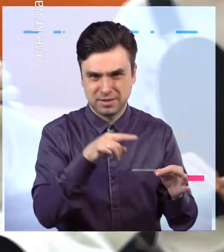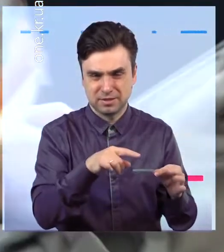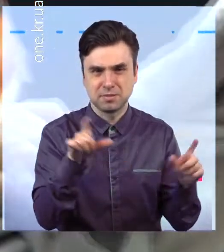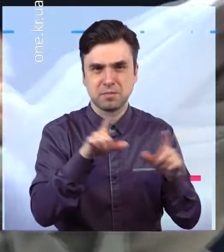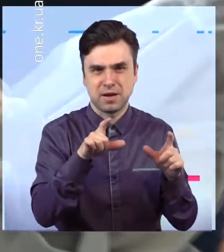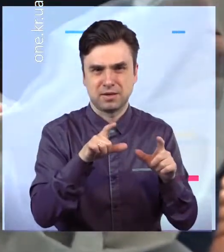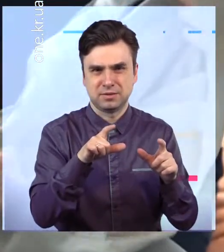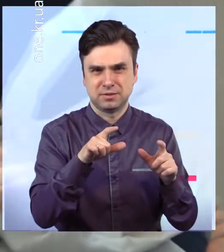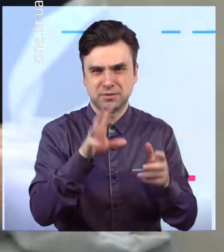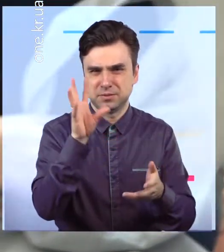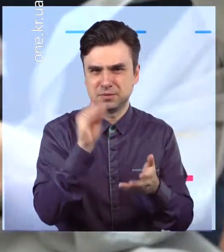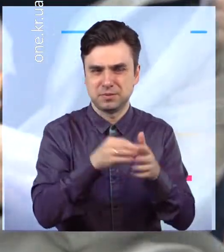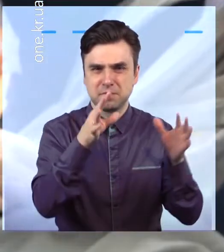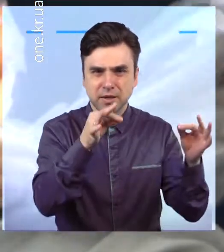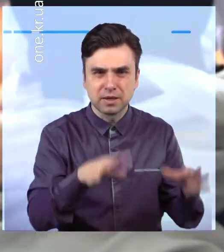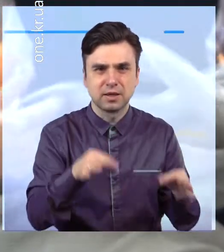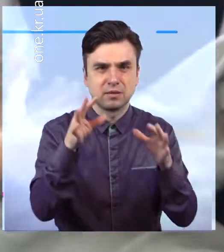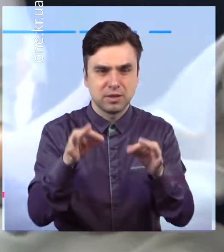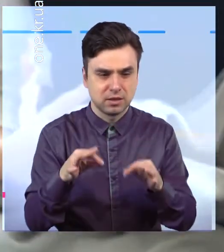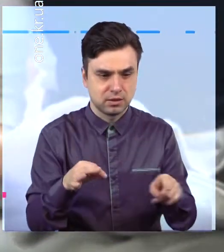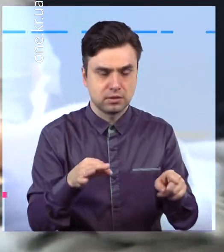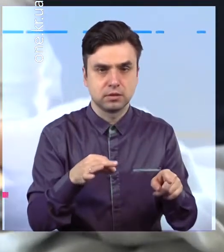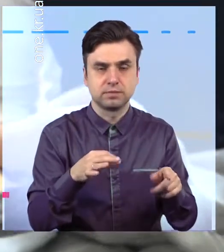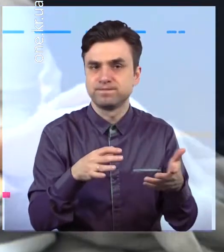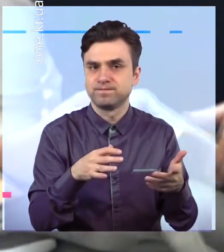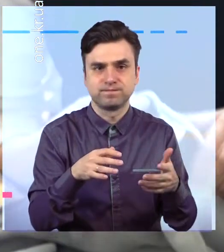пакетам, яким властива висока стійкість до біодеградації.